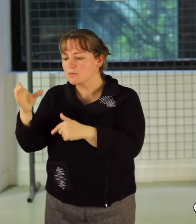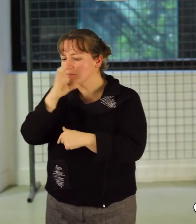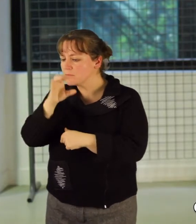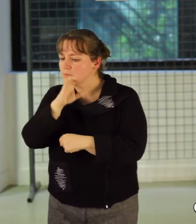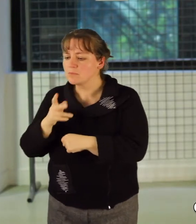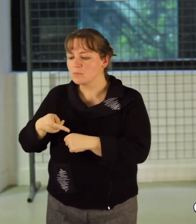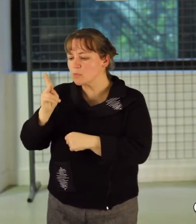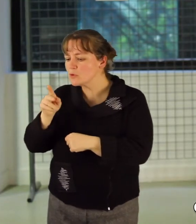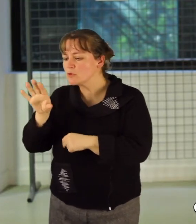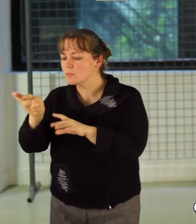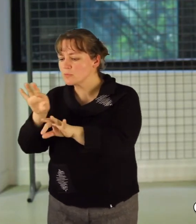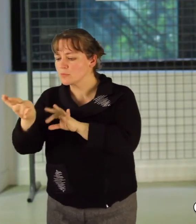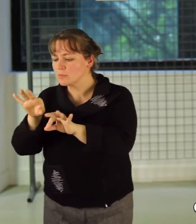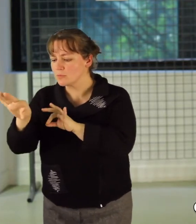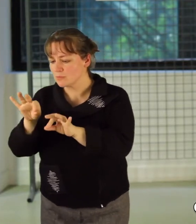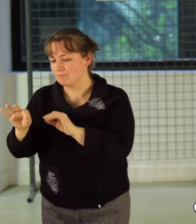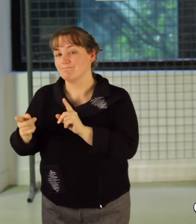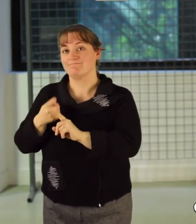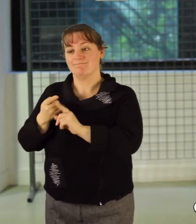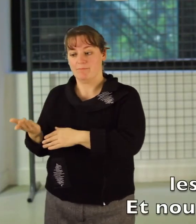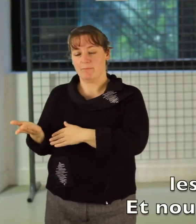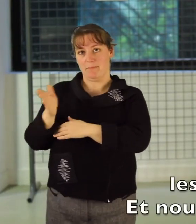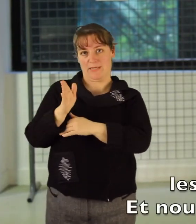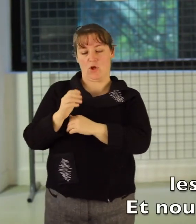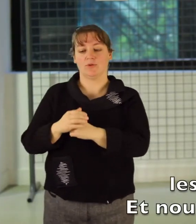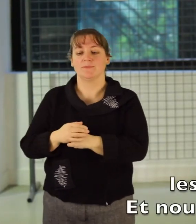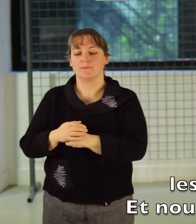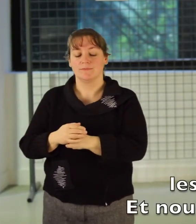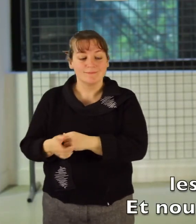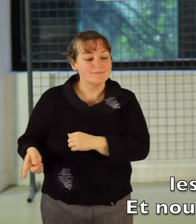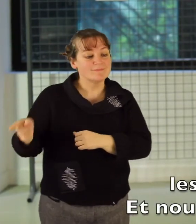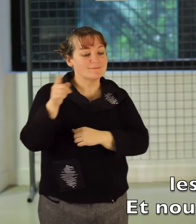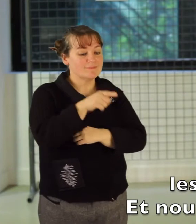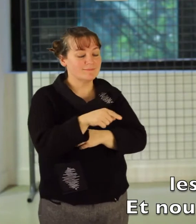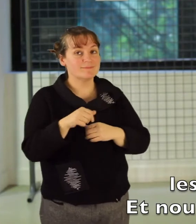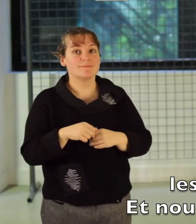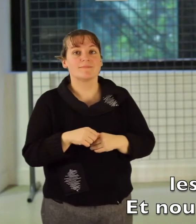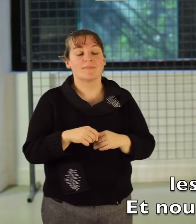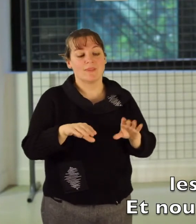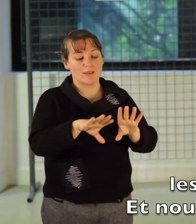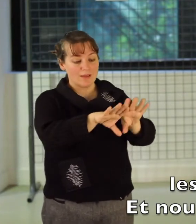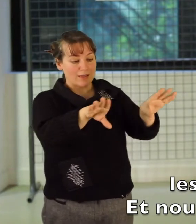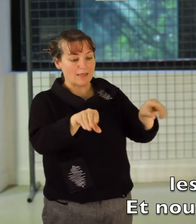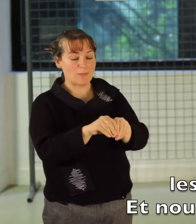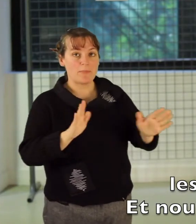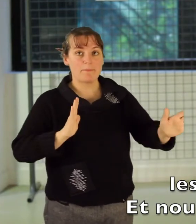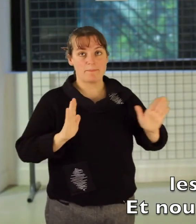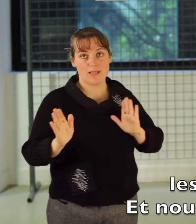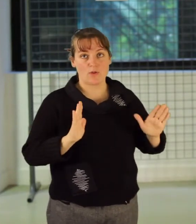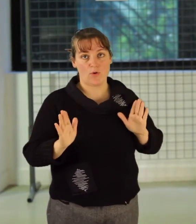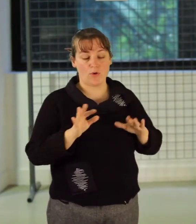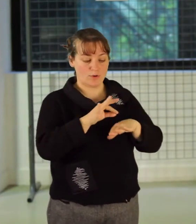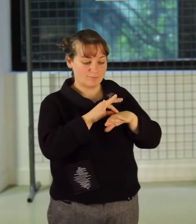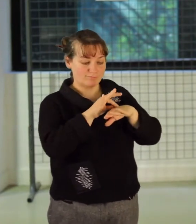évidemment choisit les plantations les plus intéressantes à montrer le public et nous avons sur place une équipe de